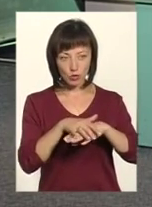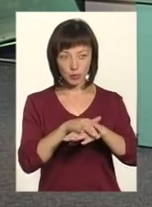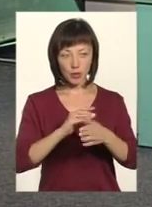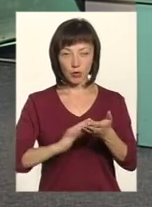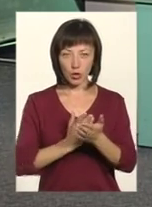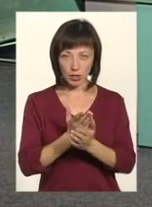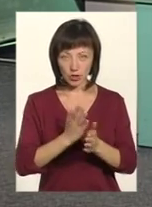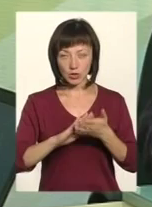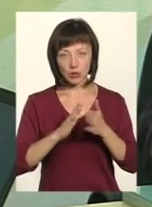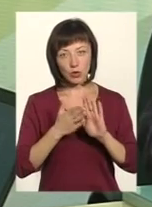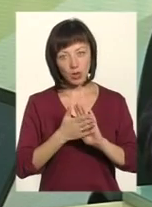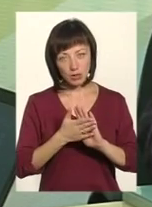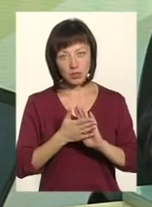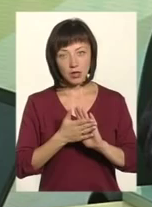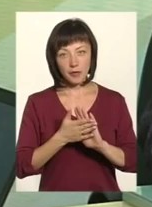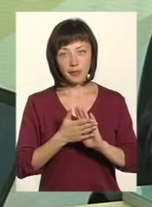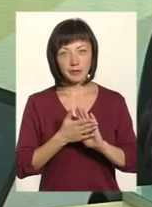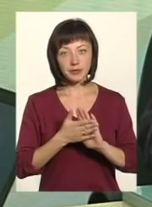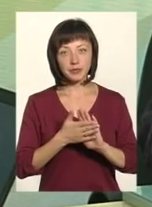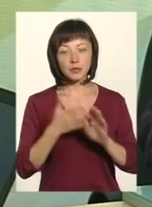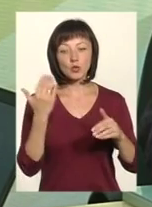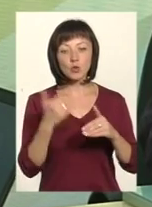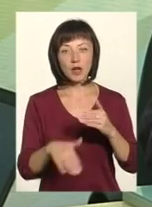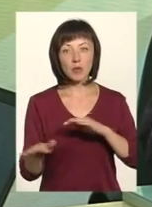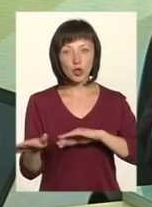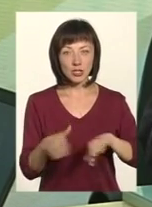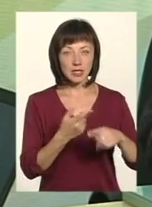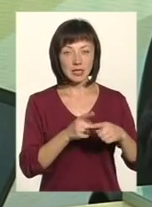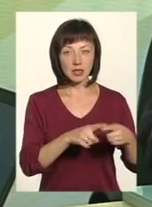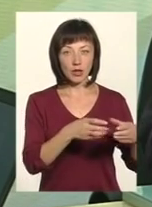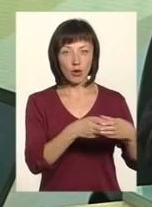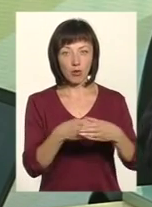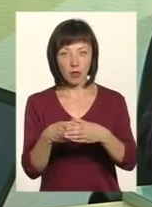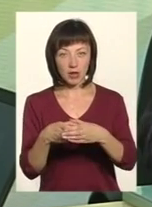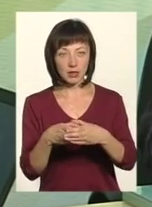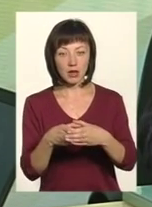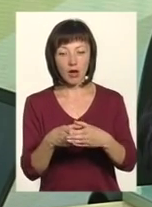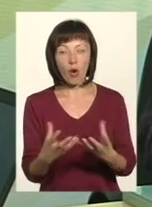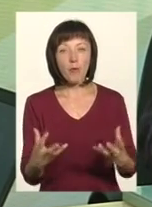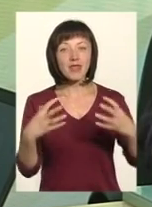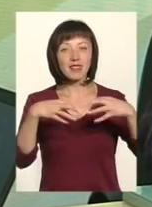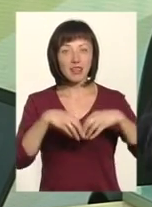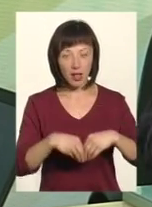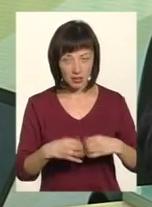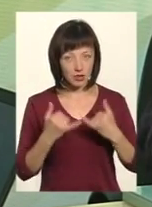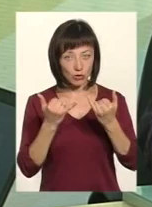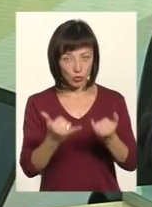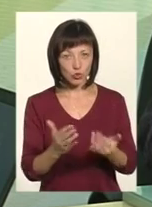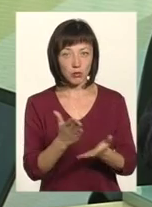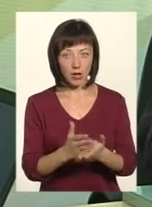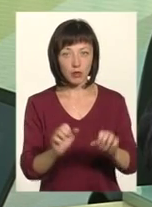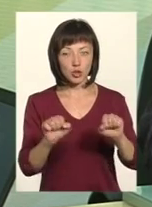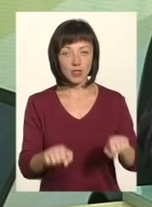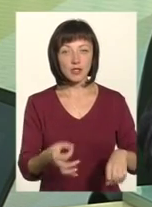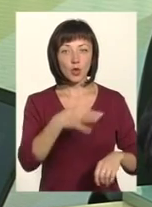ситуацію, зокрема, той шлях, який пройшли ці громади по шляху об'єднання, для того, щоб вони мали можливість